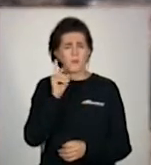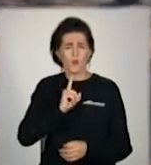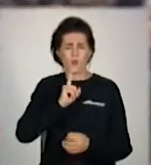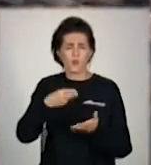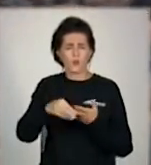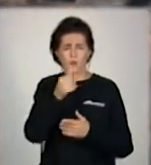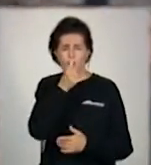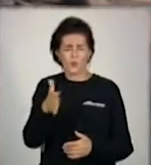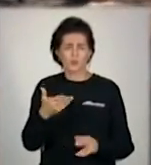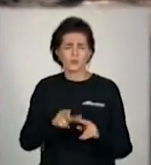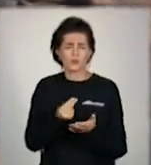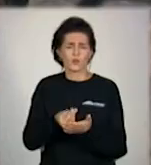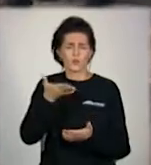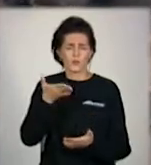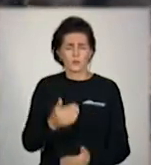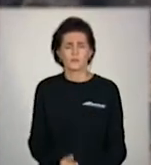Говорить, дорого.